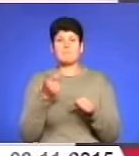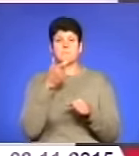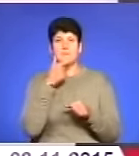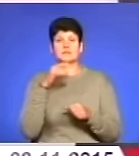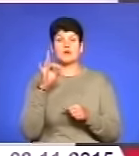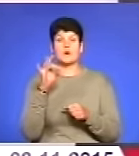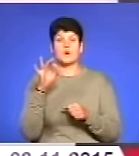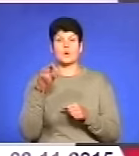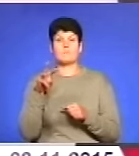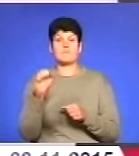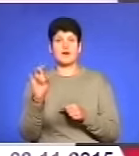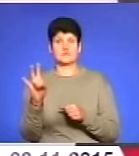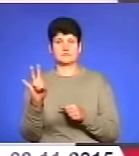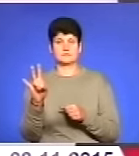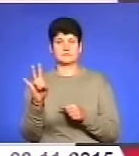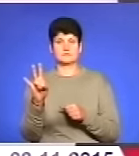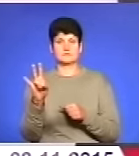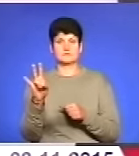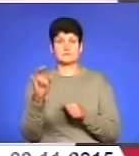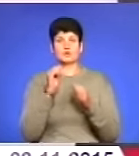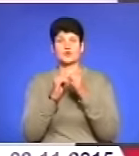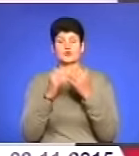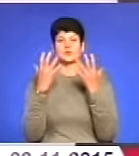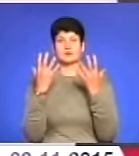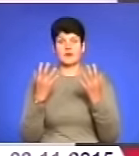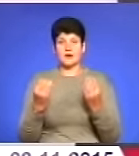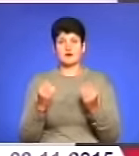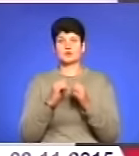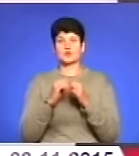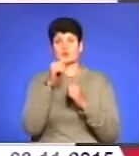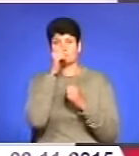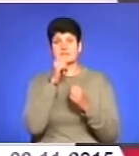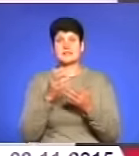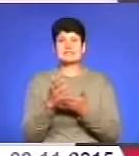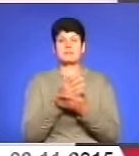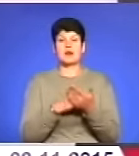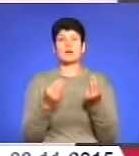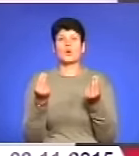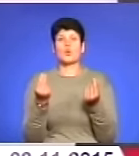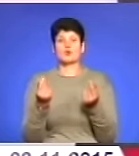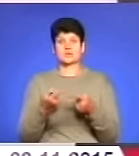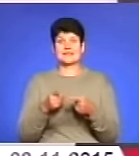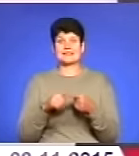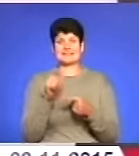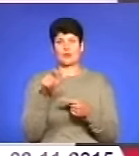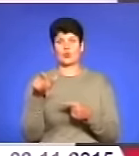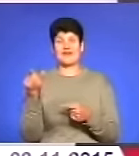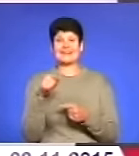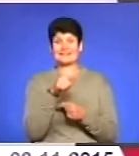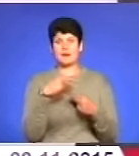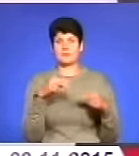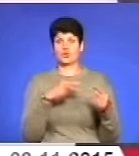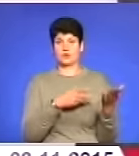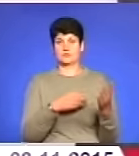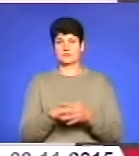щодня, так чи щомісяця збирає кошти з цих людей, які там торгують?